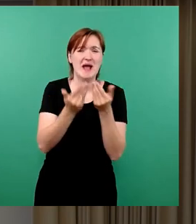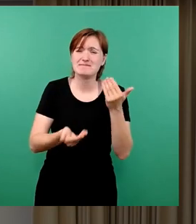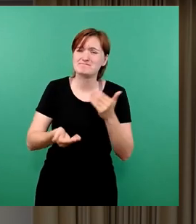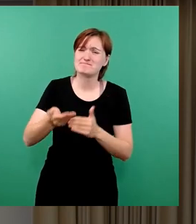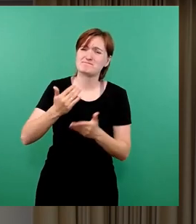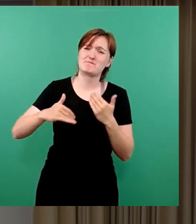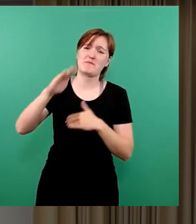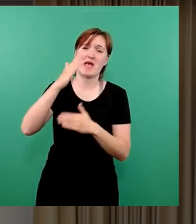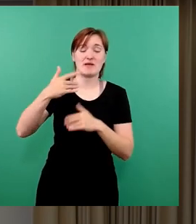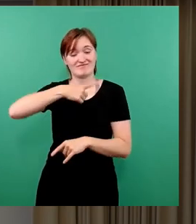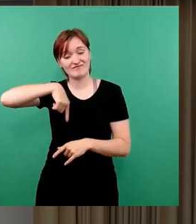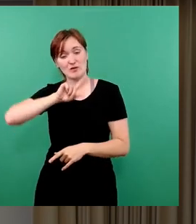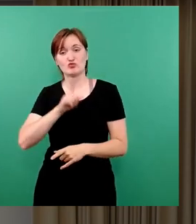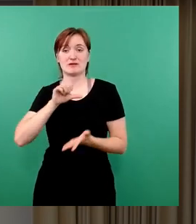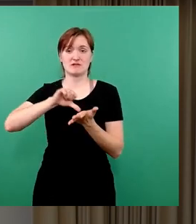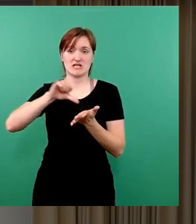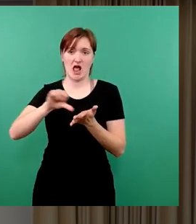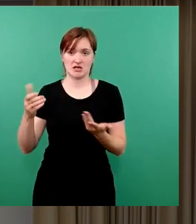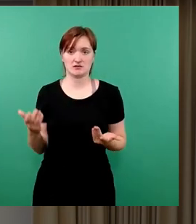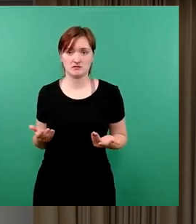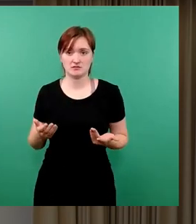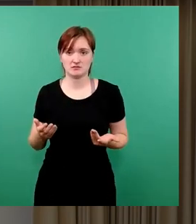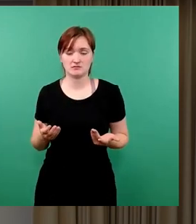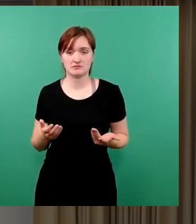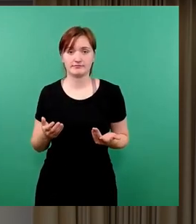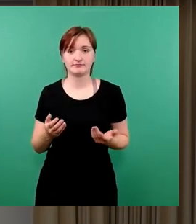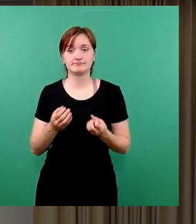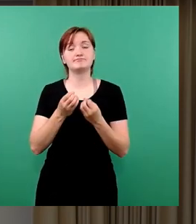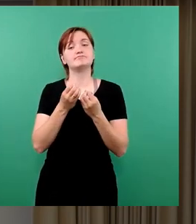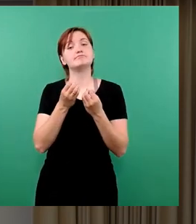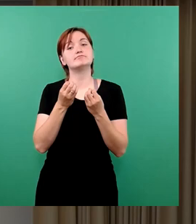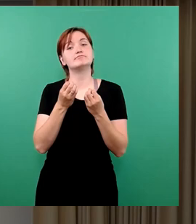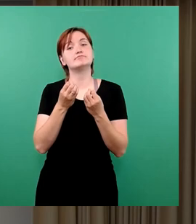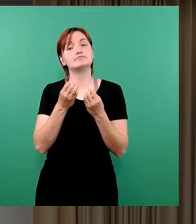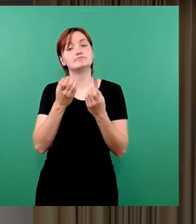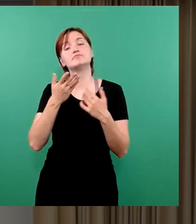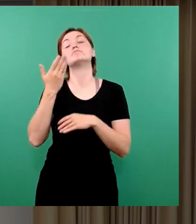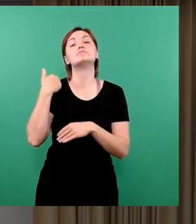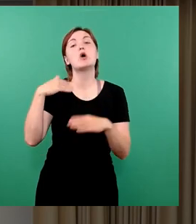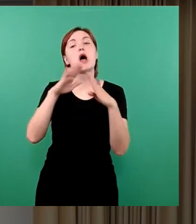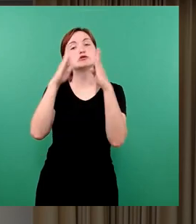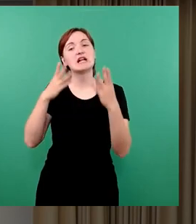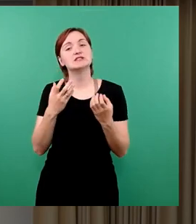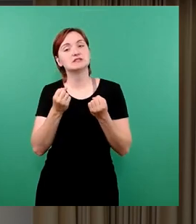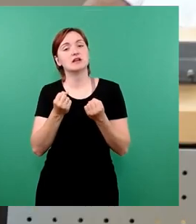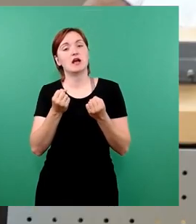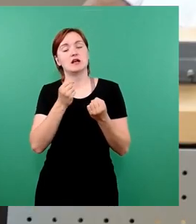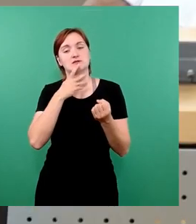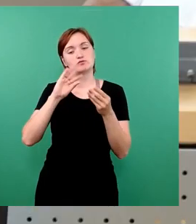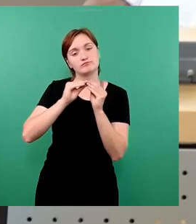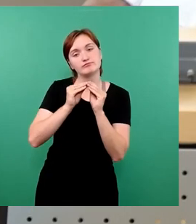bezahlen haben. Dann hätten wir uns natürlich gewünscht und das auch bei der Haushaltsstellung unterstellt, dass